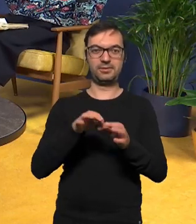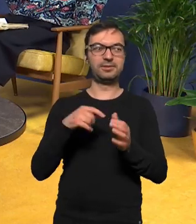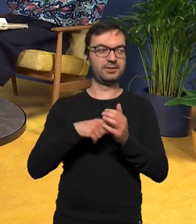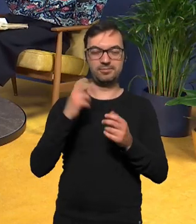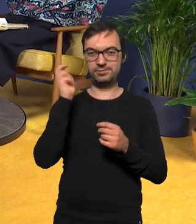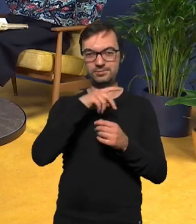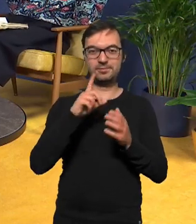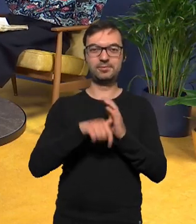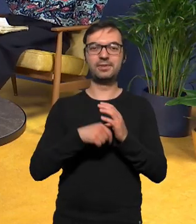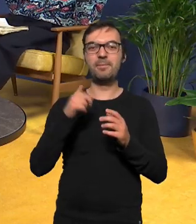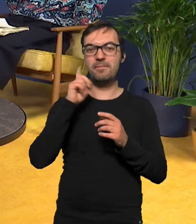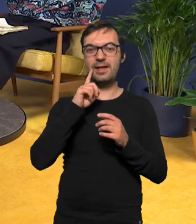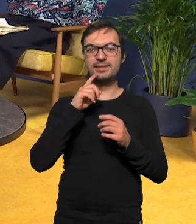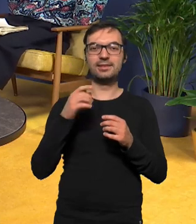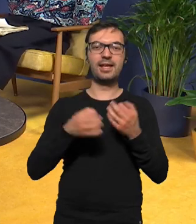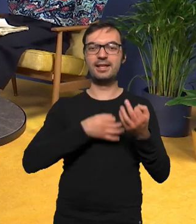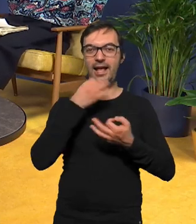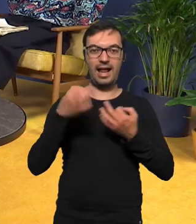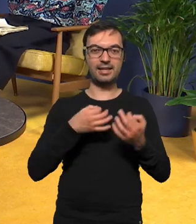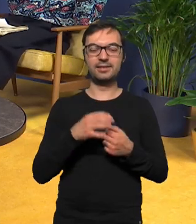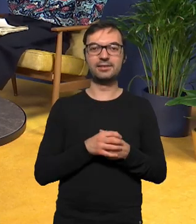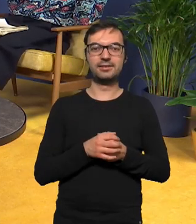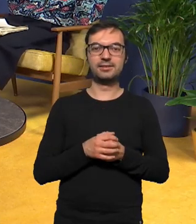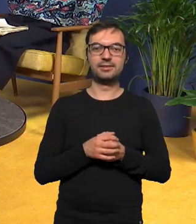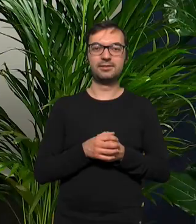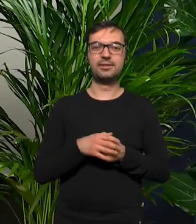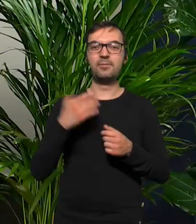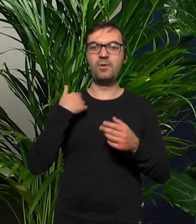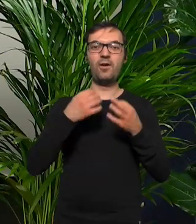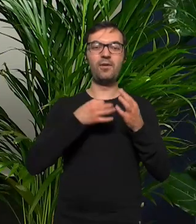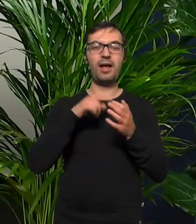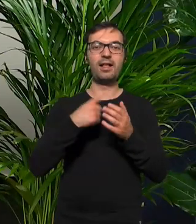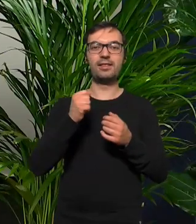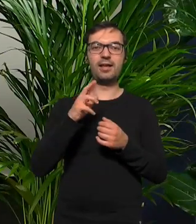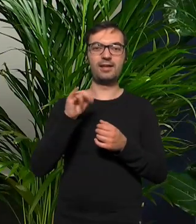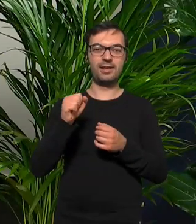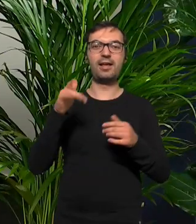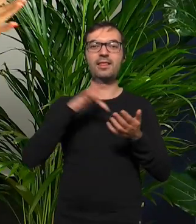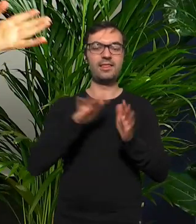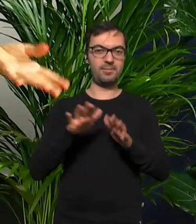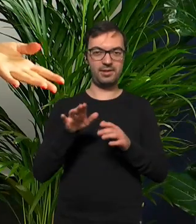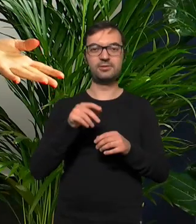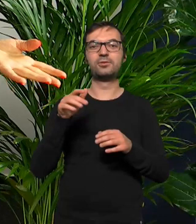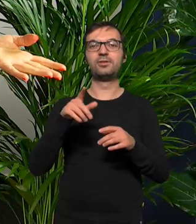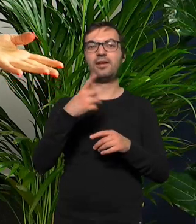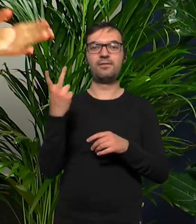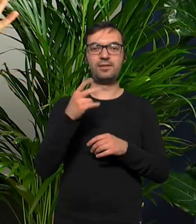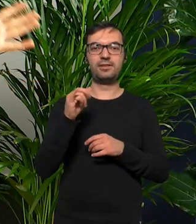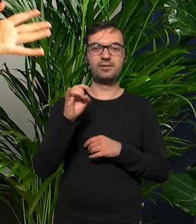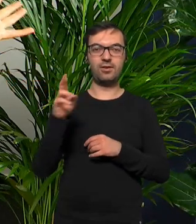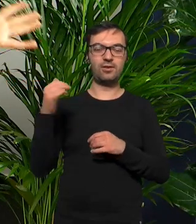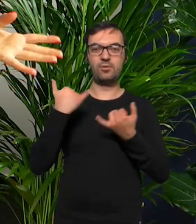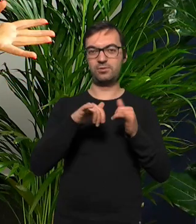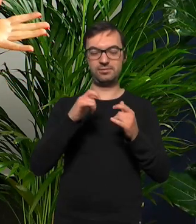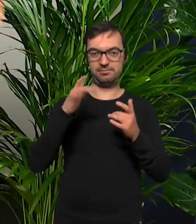premier online kiedy płyta męskiego grania była przez nas opowiadana bo Daria była wtedy w studiu wy byliście z Igorem